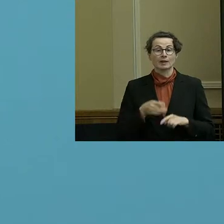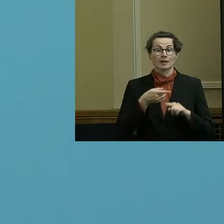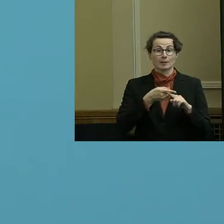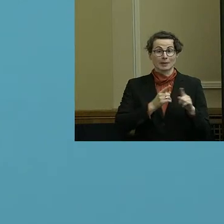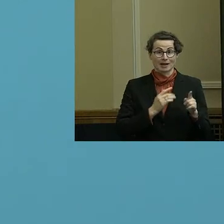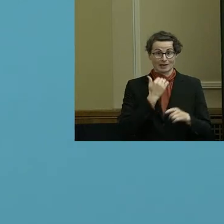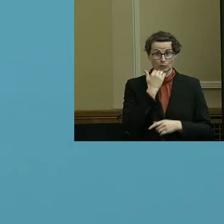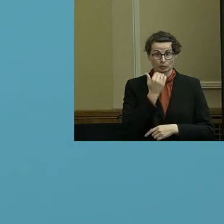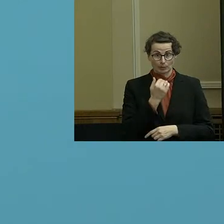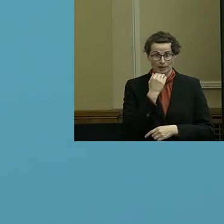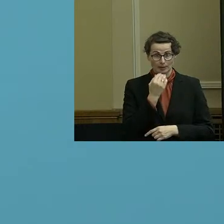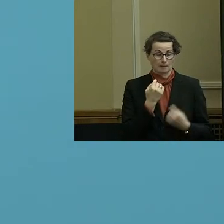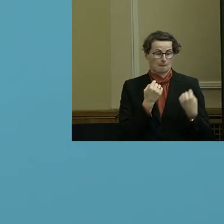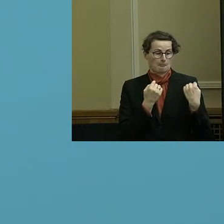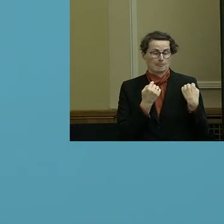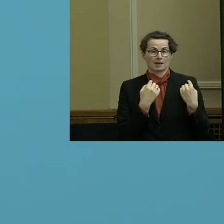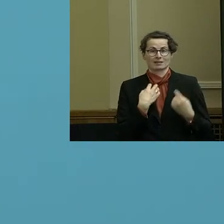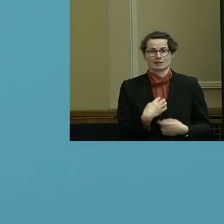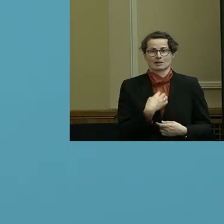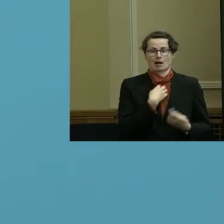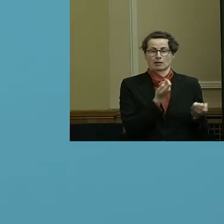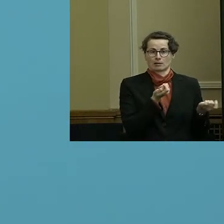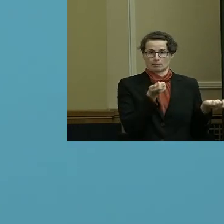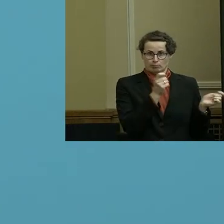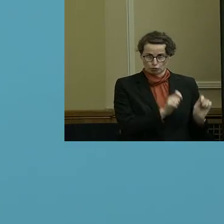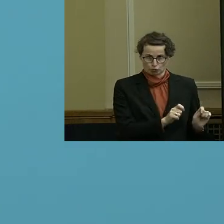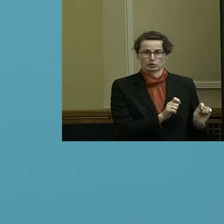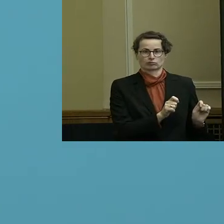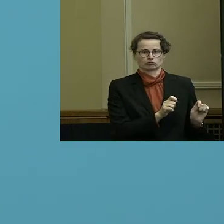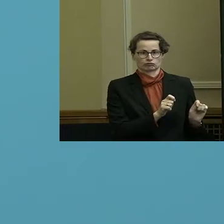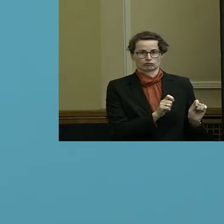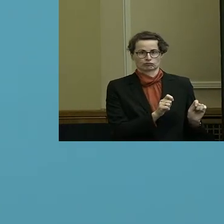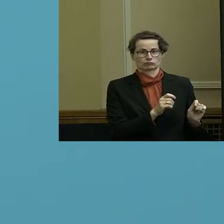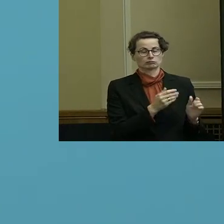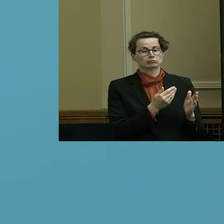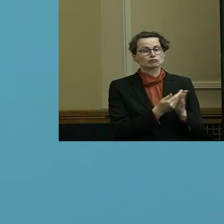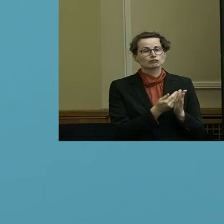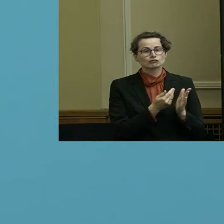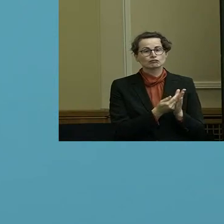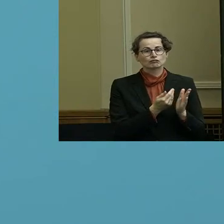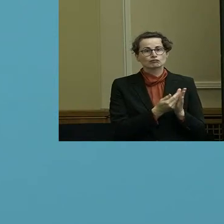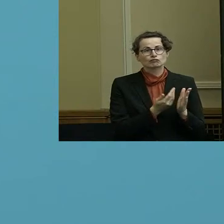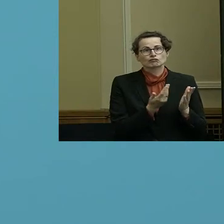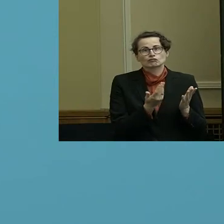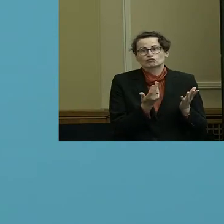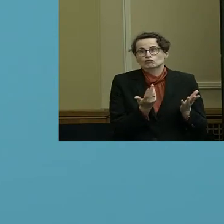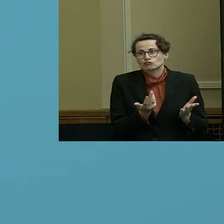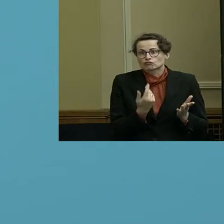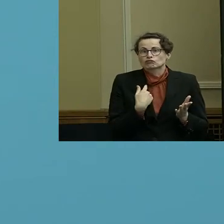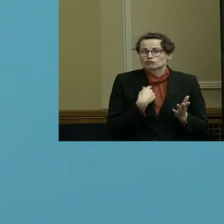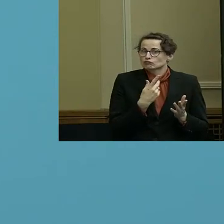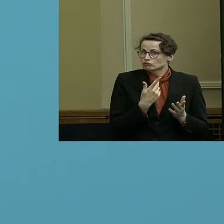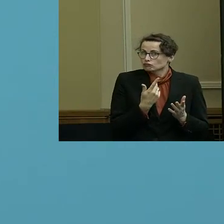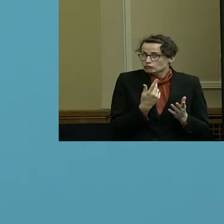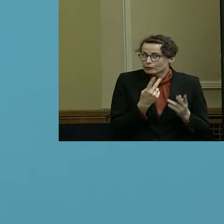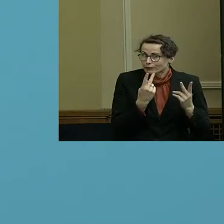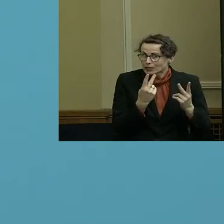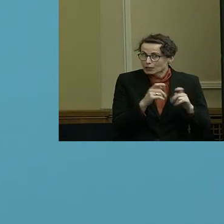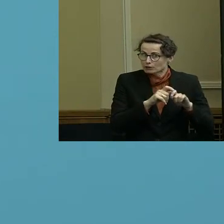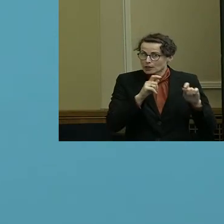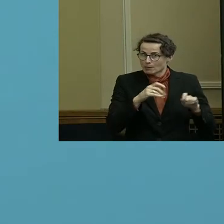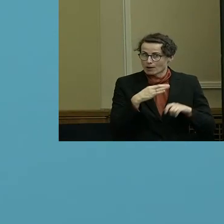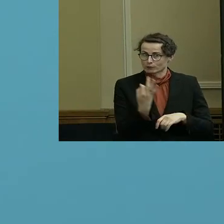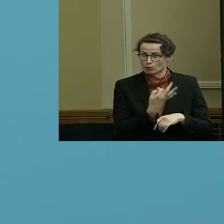vom Senat beschlossen worden. Das ist auch immer ein besonders wichtiges Thema.